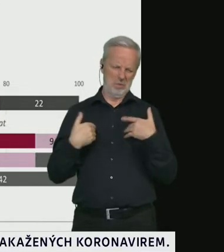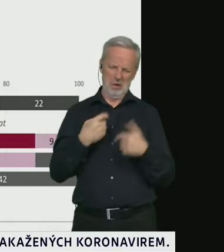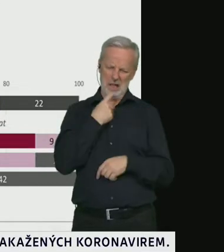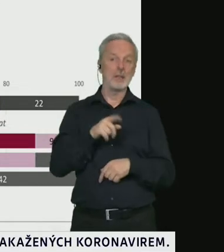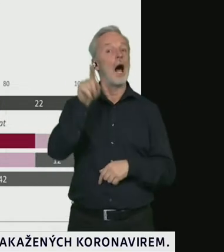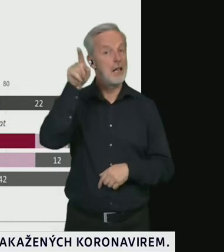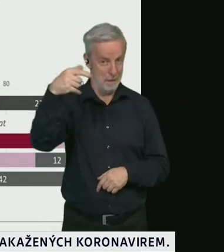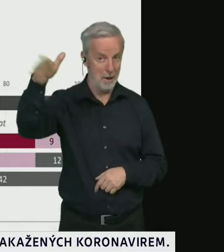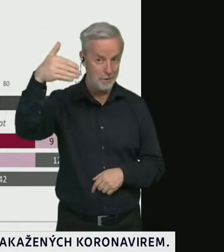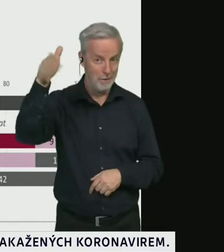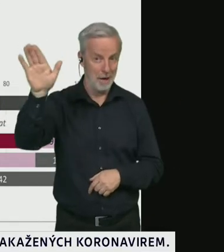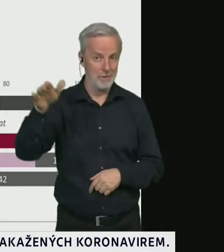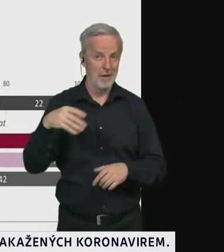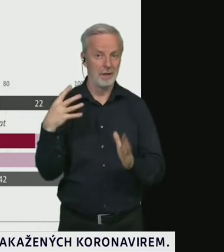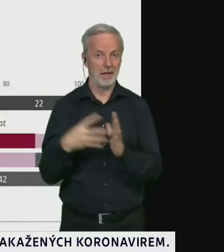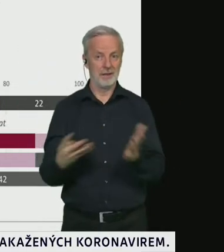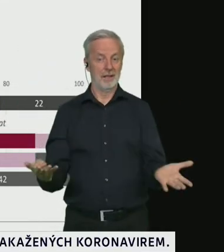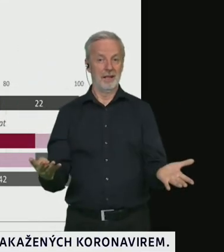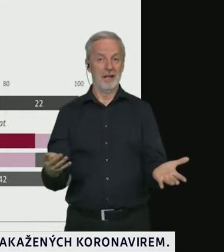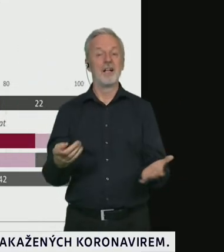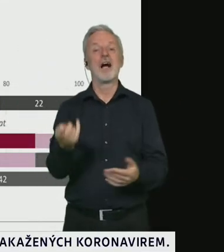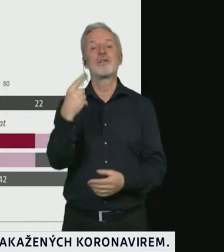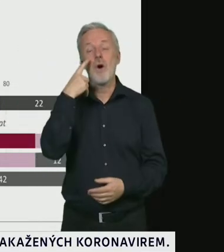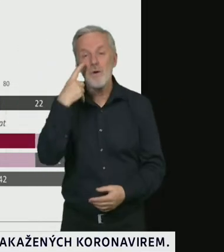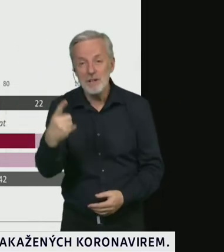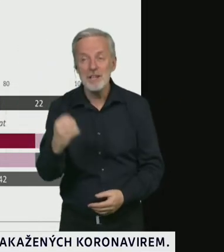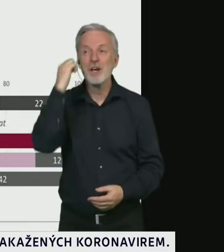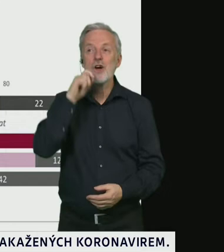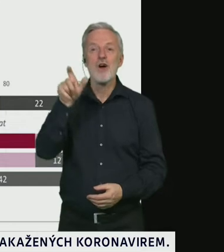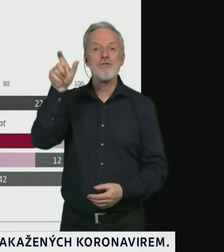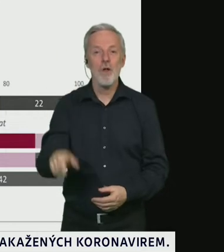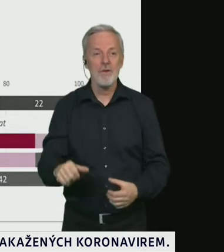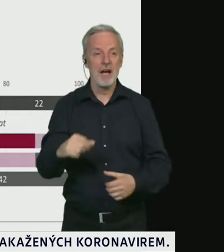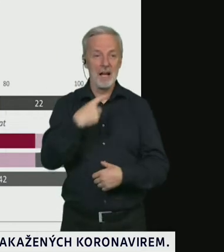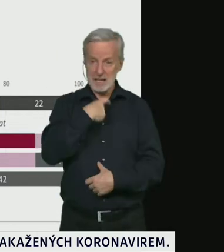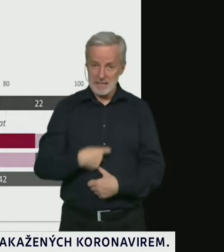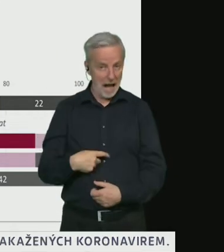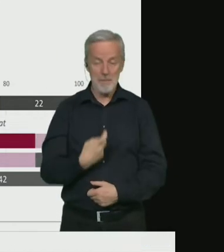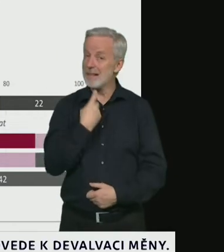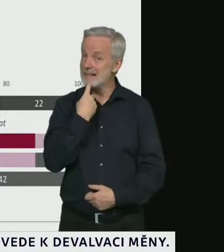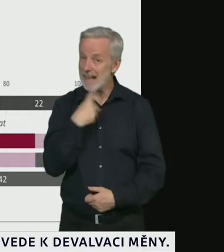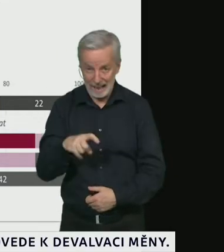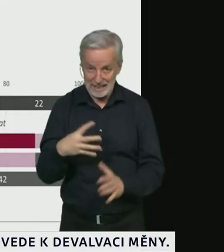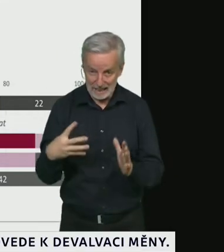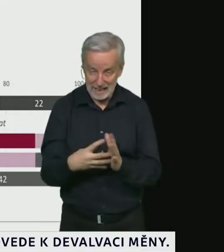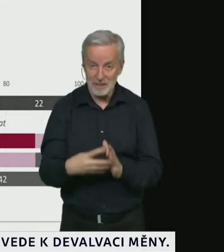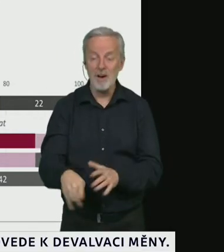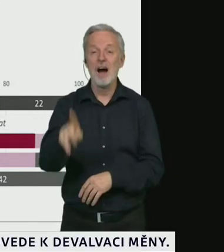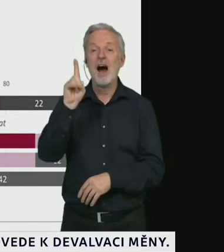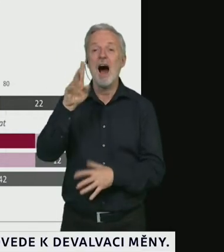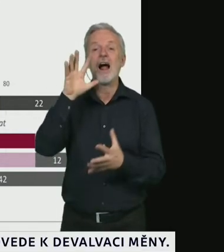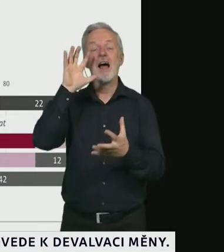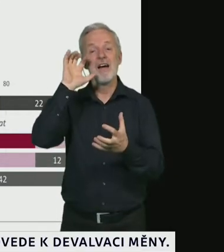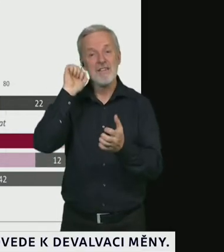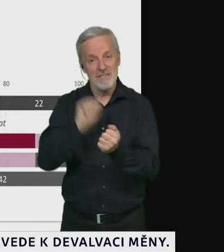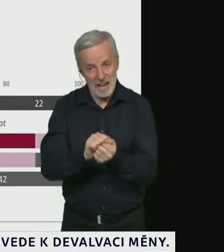tady vidíte, že i ti, kteří sami nebudou sebe testovat, věří ve 30%, že to